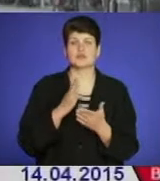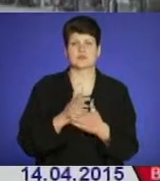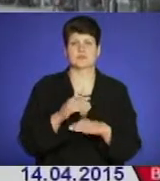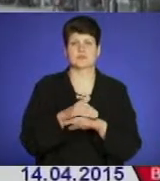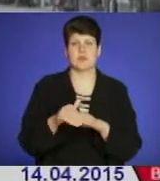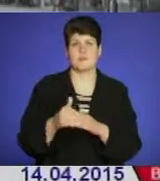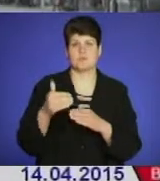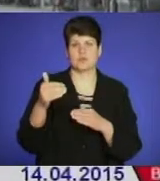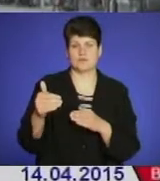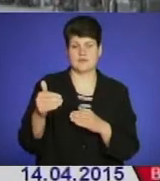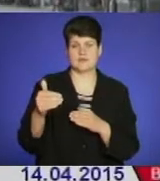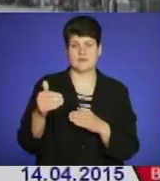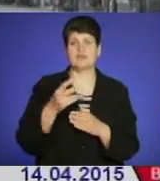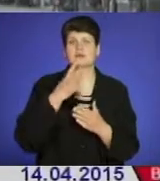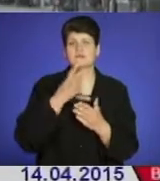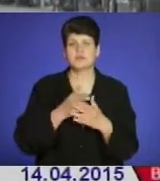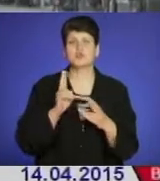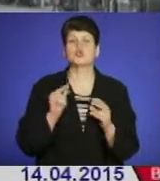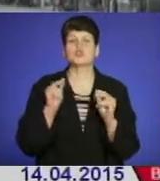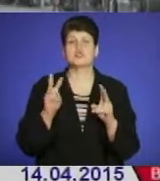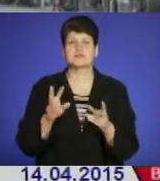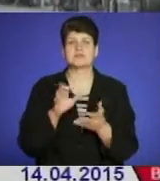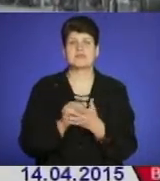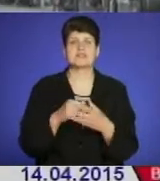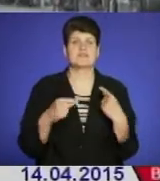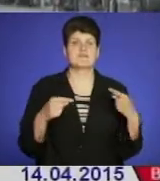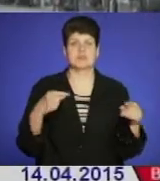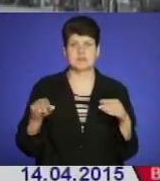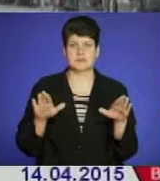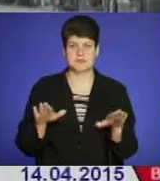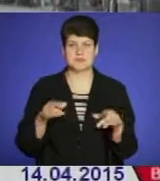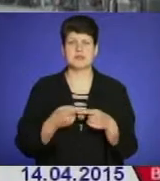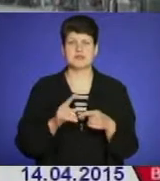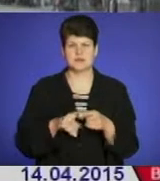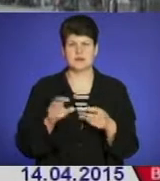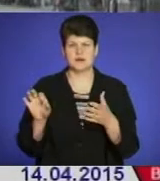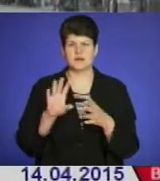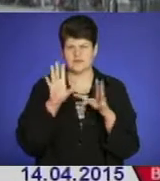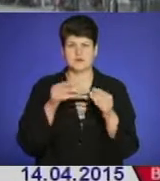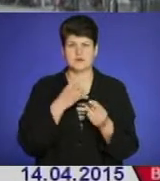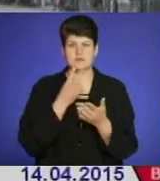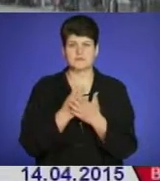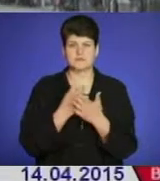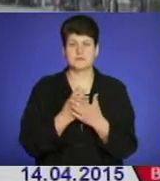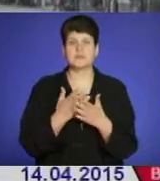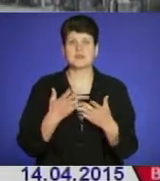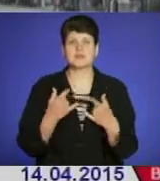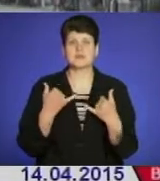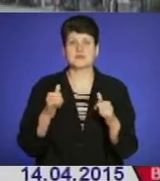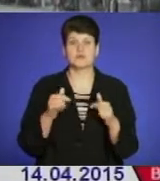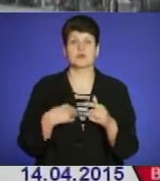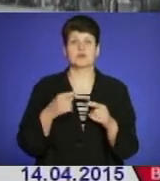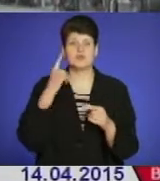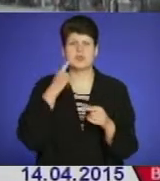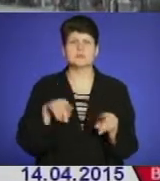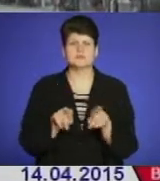передві. Видно, хто чим займається в інших місцях. Це насправді все відкривається. Дуже сильно виразило те, що практично на кожному блокпості ми чули одні